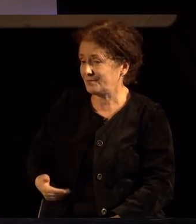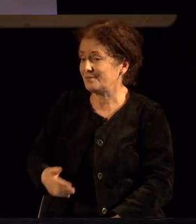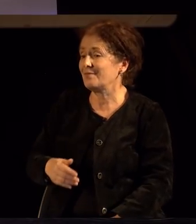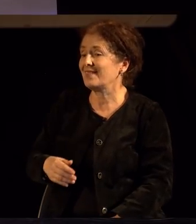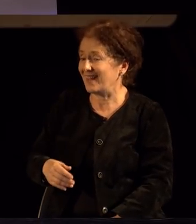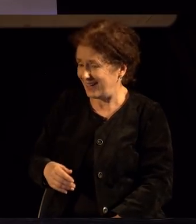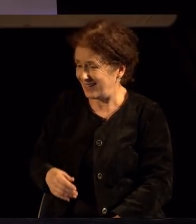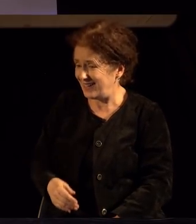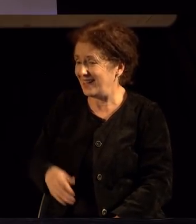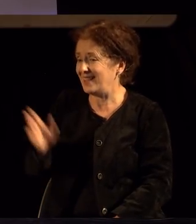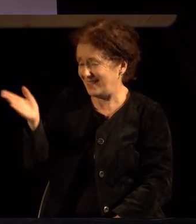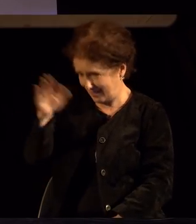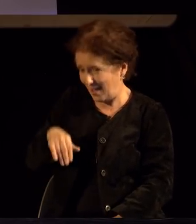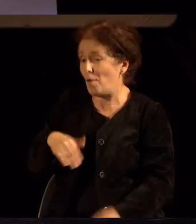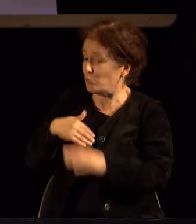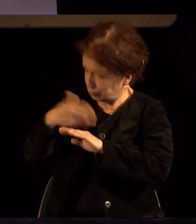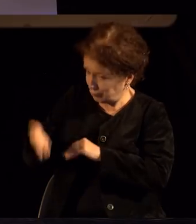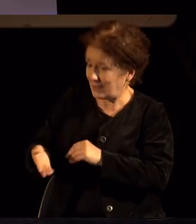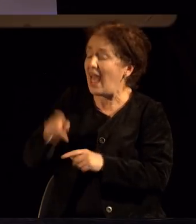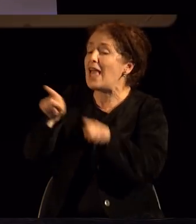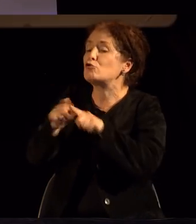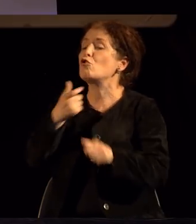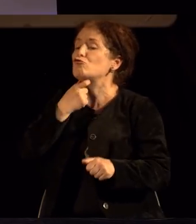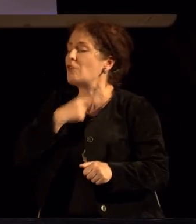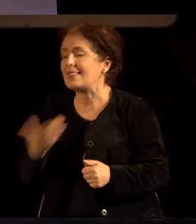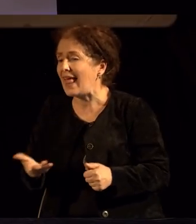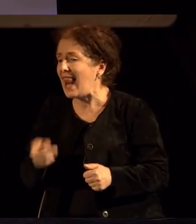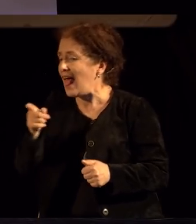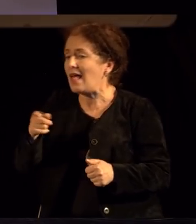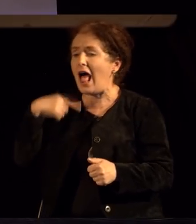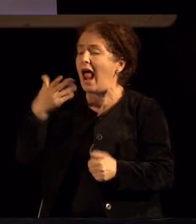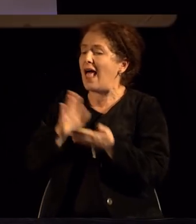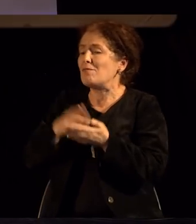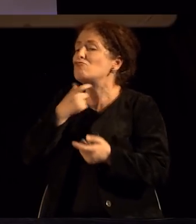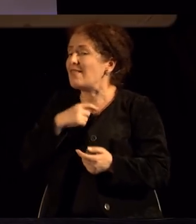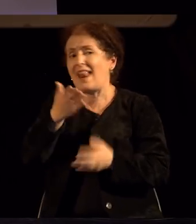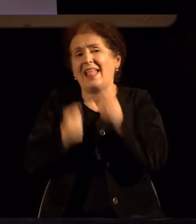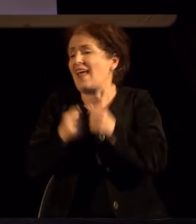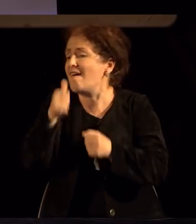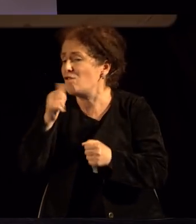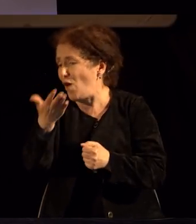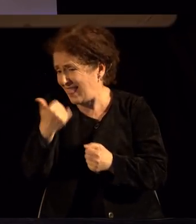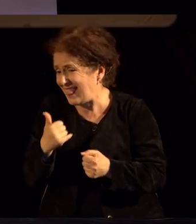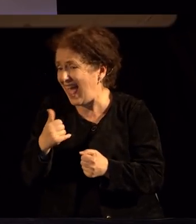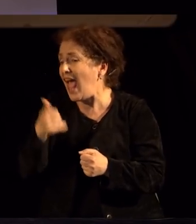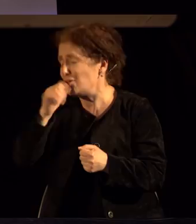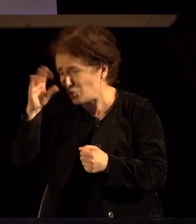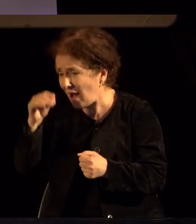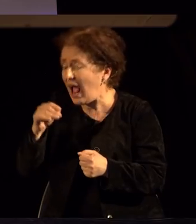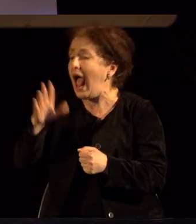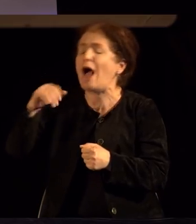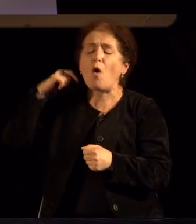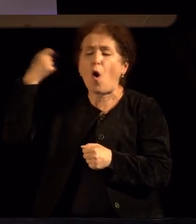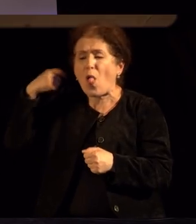Така е исто со жета, така е исто кога одам во туалет да уринирам или дефецирам.